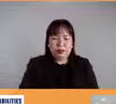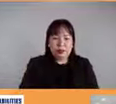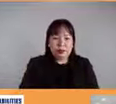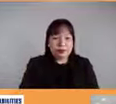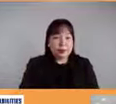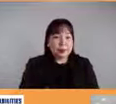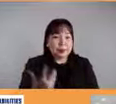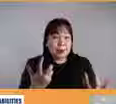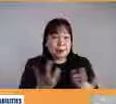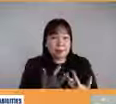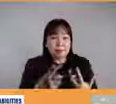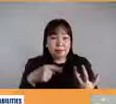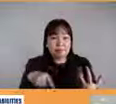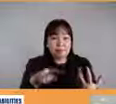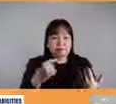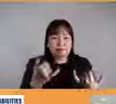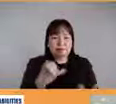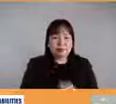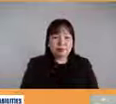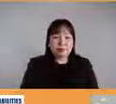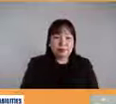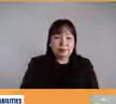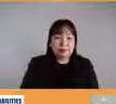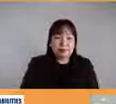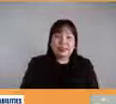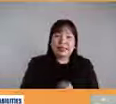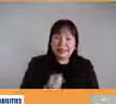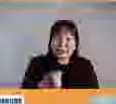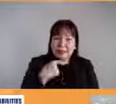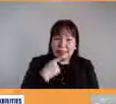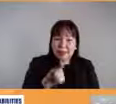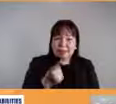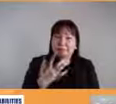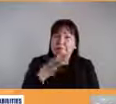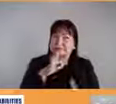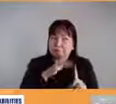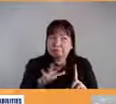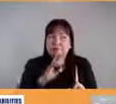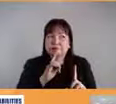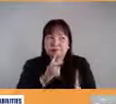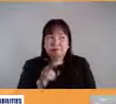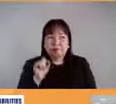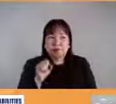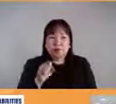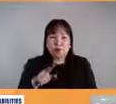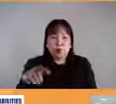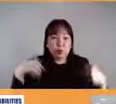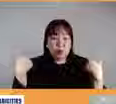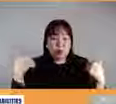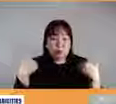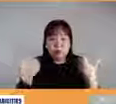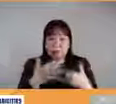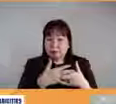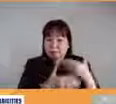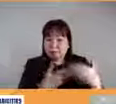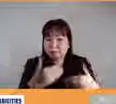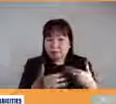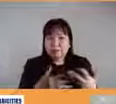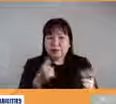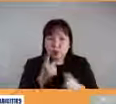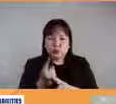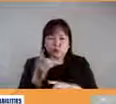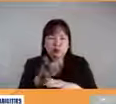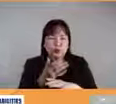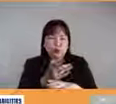panahon natin ngayon para mas masabi nga at makita din ng mga younger generations pa na things are really